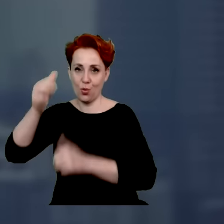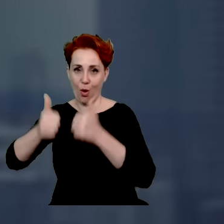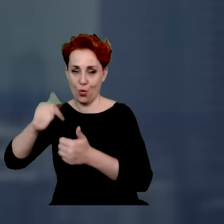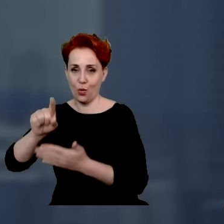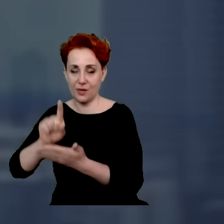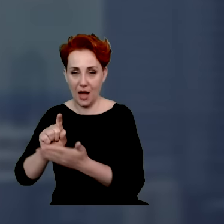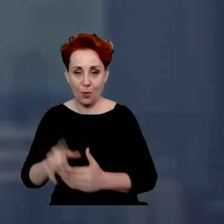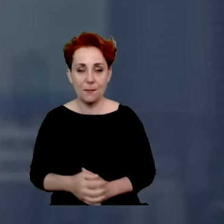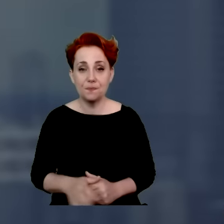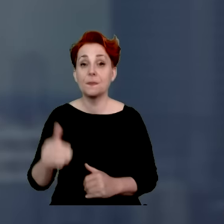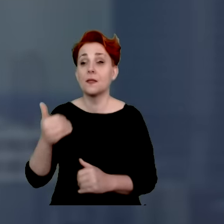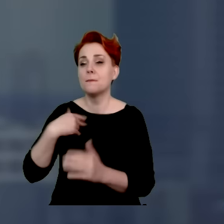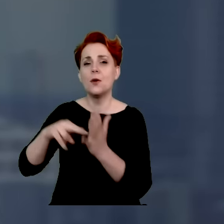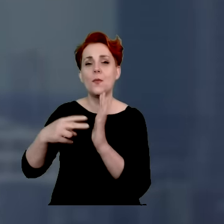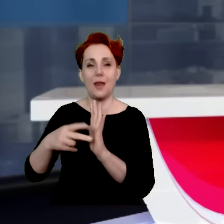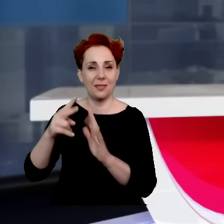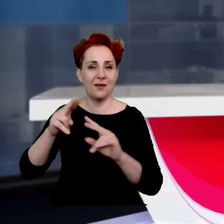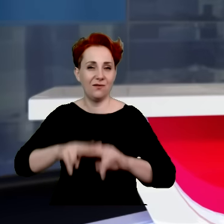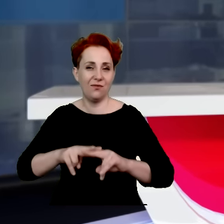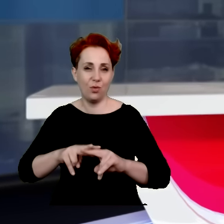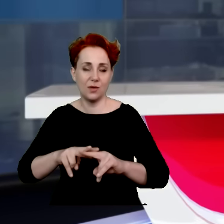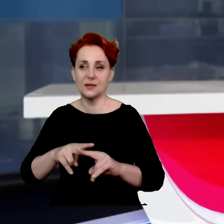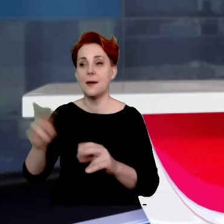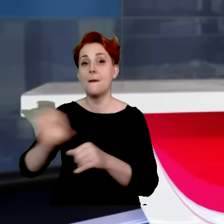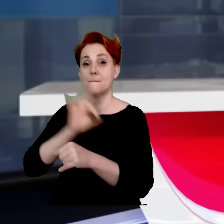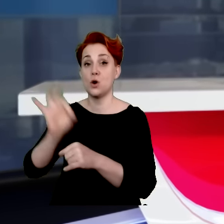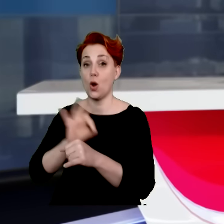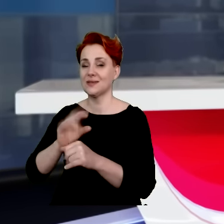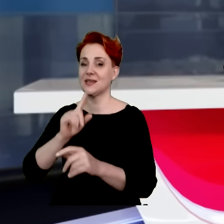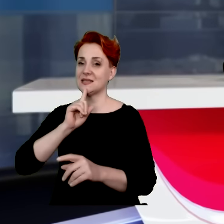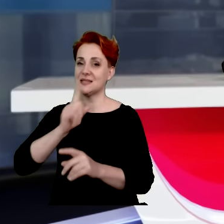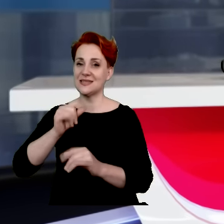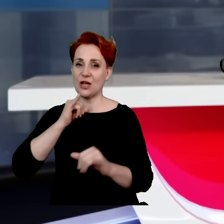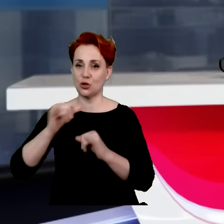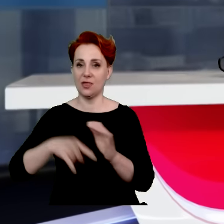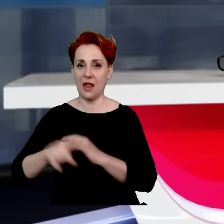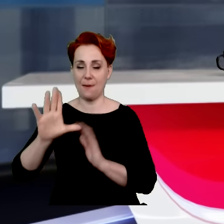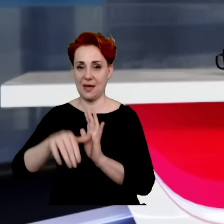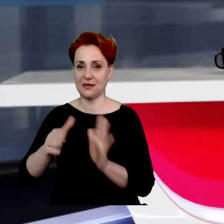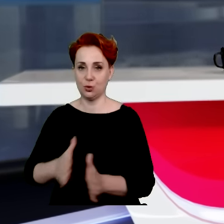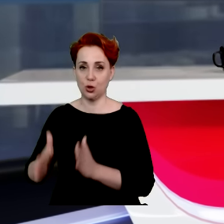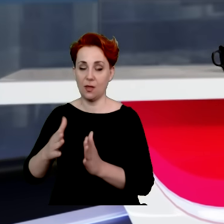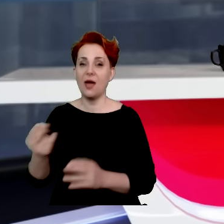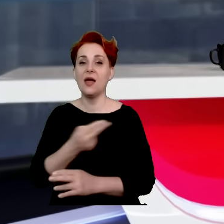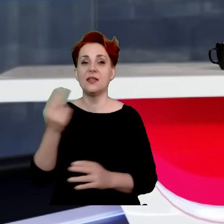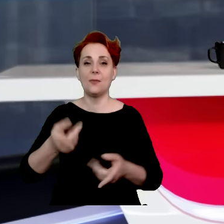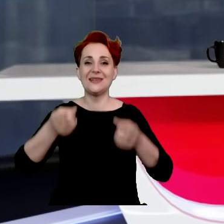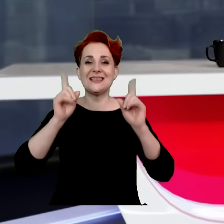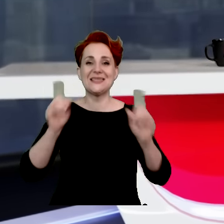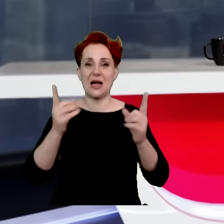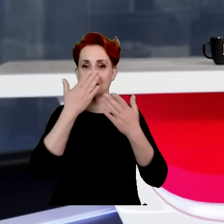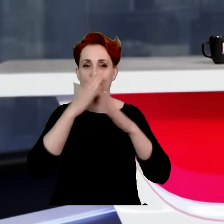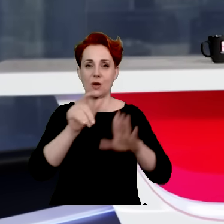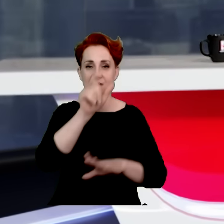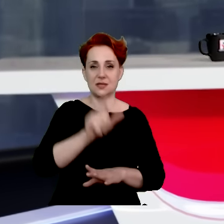i miała przygotować właśnie to projekt tego zarządzenia, zarządzenia dla miasta o zakazie eksponowania symboli religijnych i